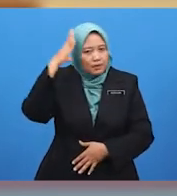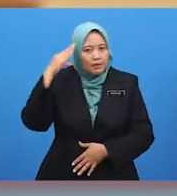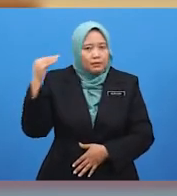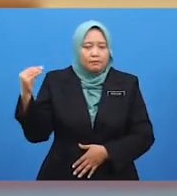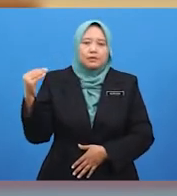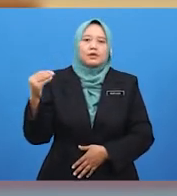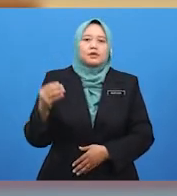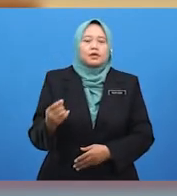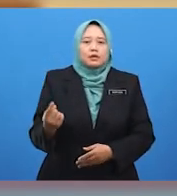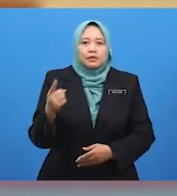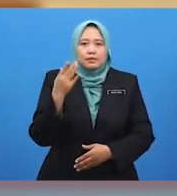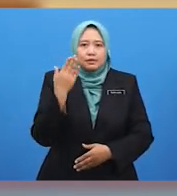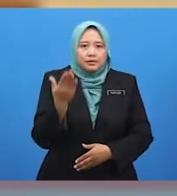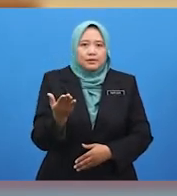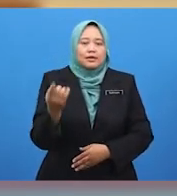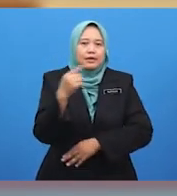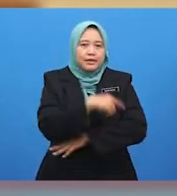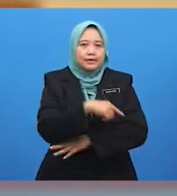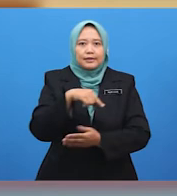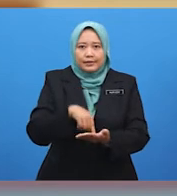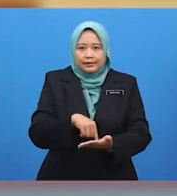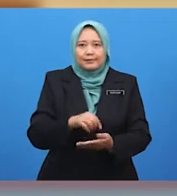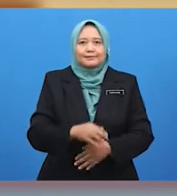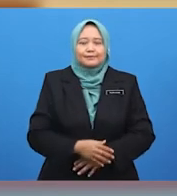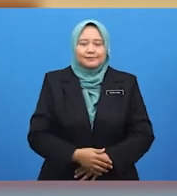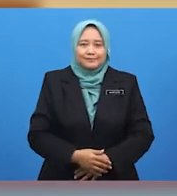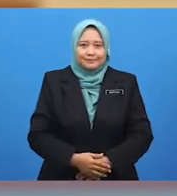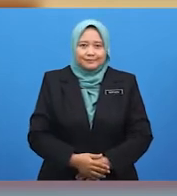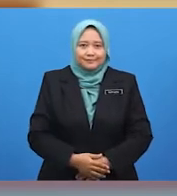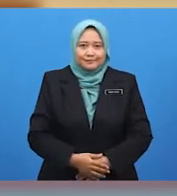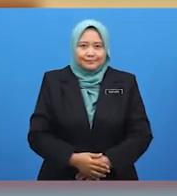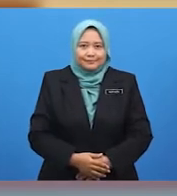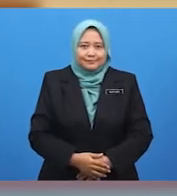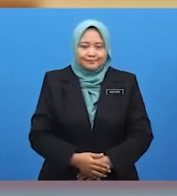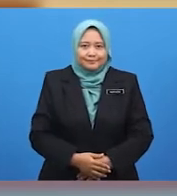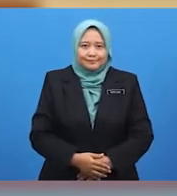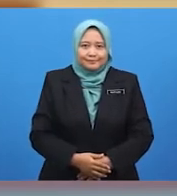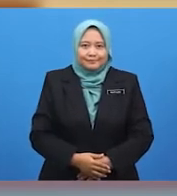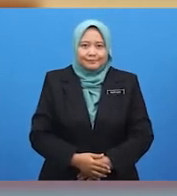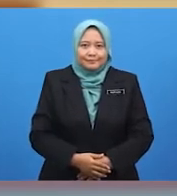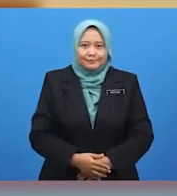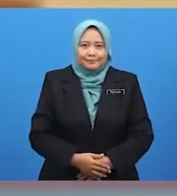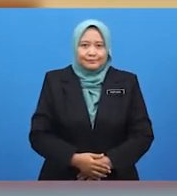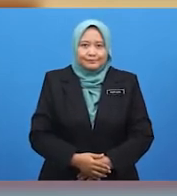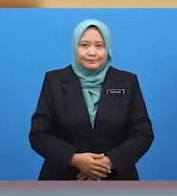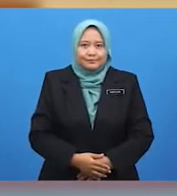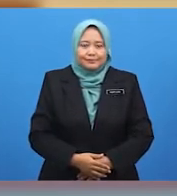ini. Cuba hayati. Kumki dah bersedia? Sudah, Cikgu. Baik, teruskan.